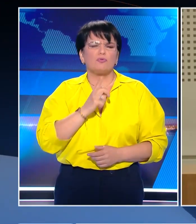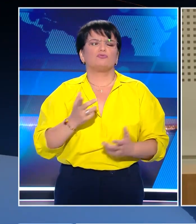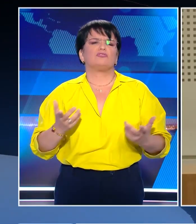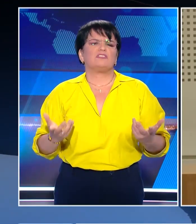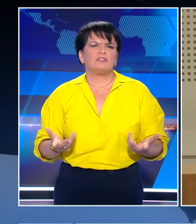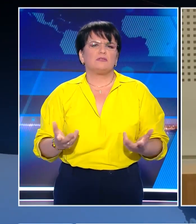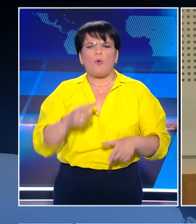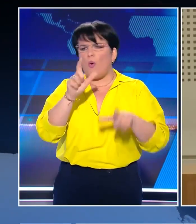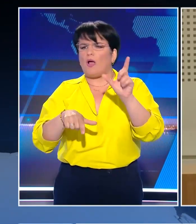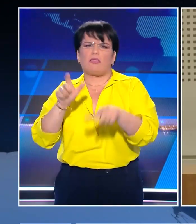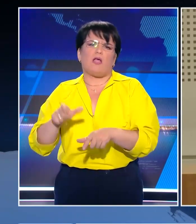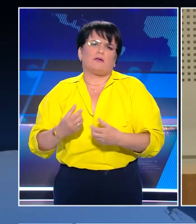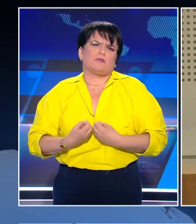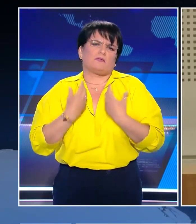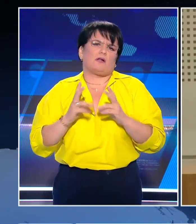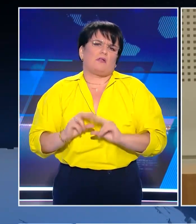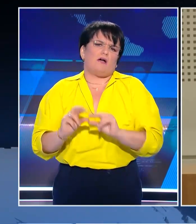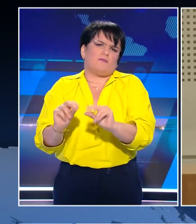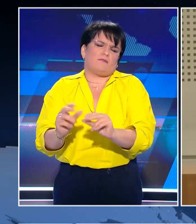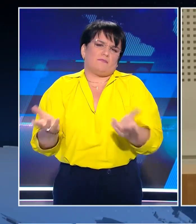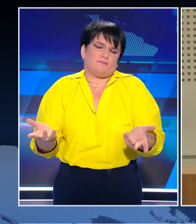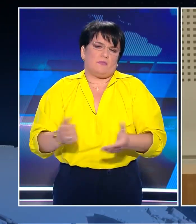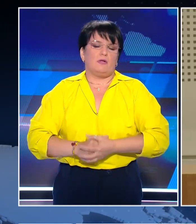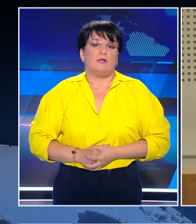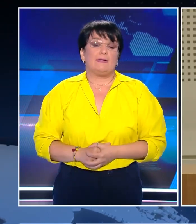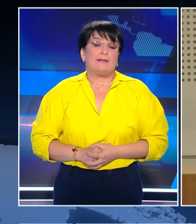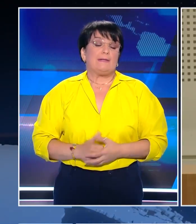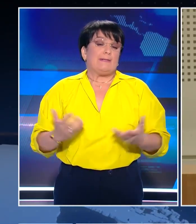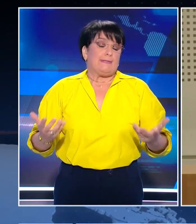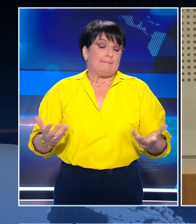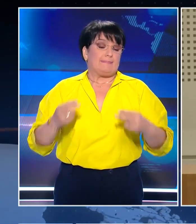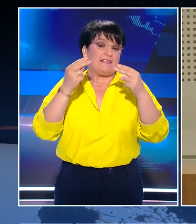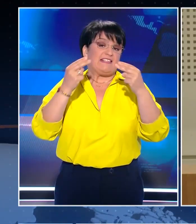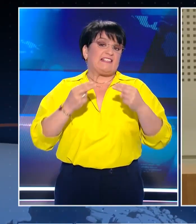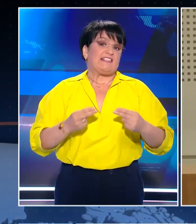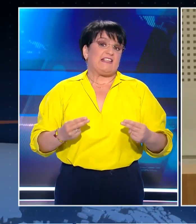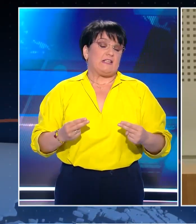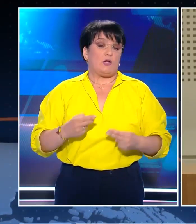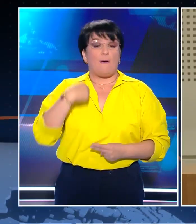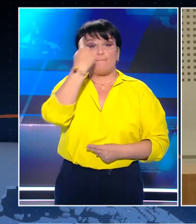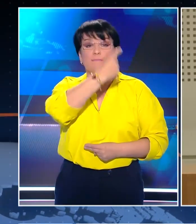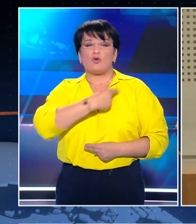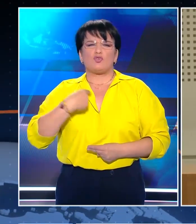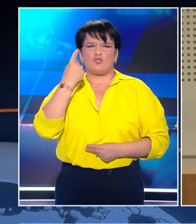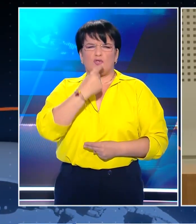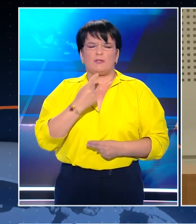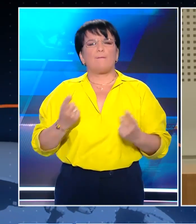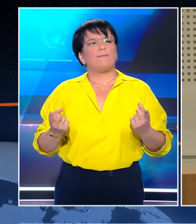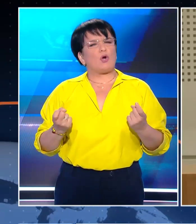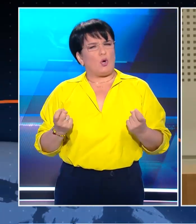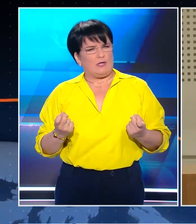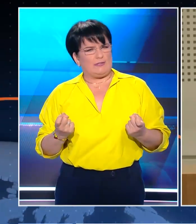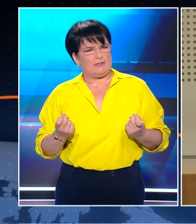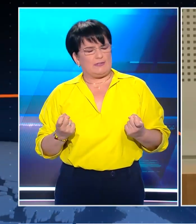και για τον καθένα. Έχει όμως και ένα στοιχείο προσωπικής πρόκλησης,